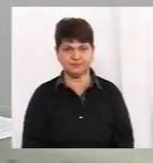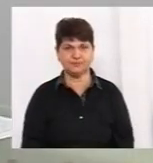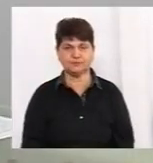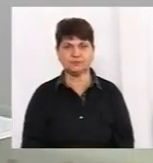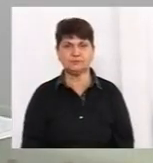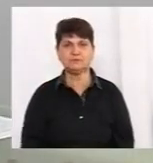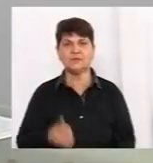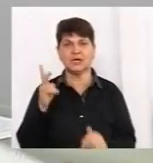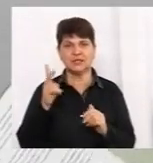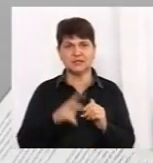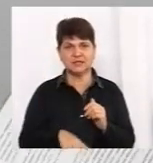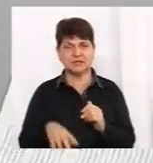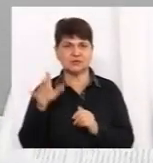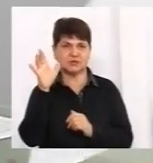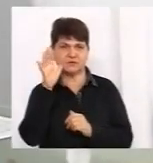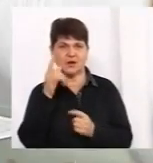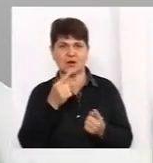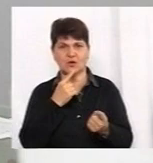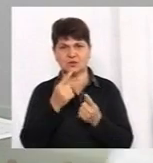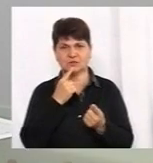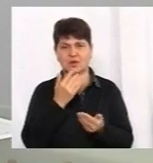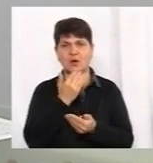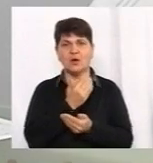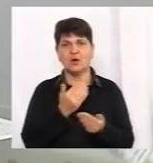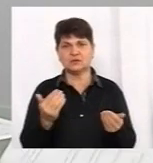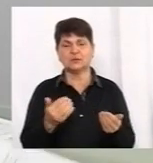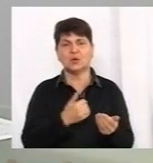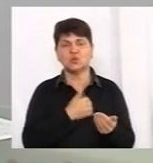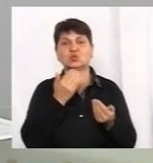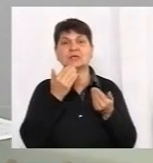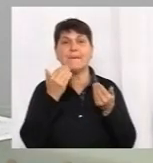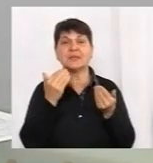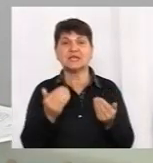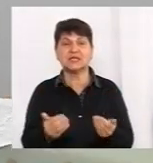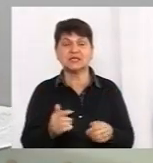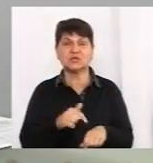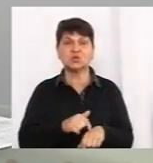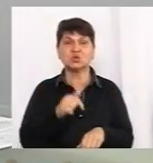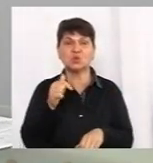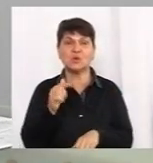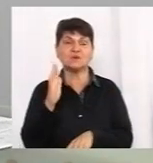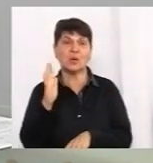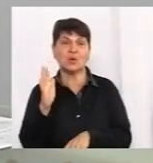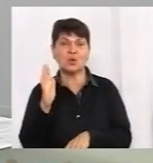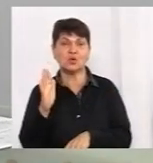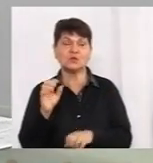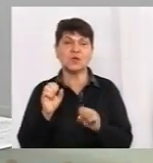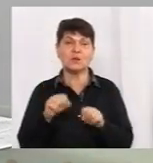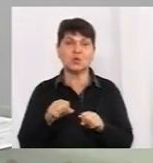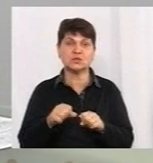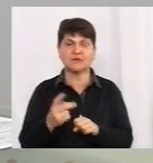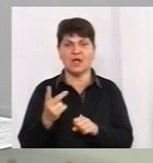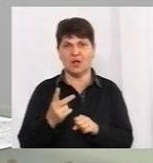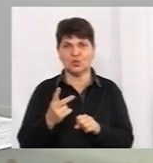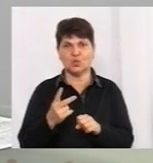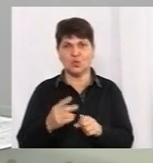І завершується час, на що розмови, наостанок все ж таки хочу вас запитати стосовно прогнозів щодо можливої другої хвилі